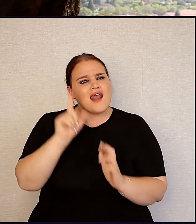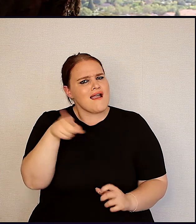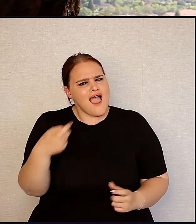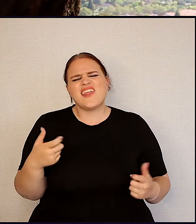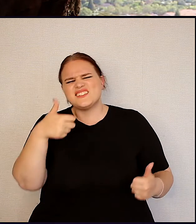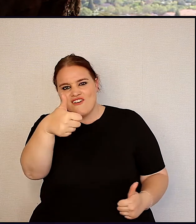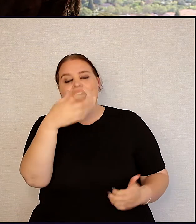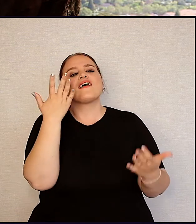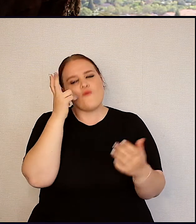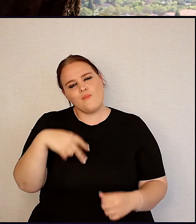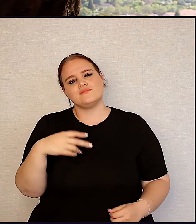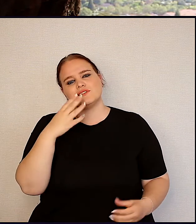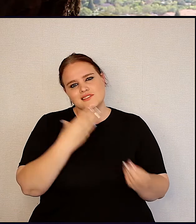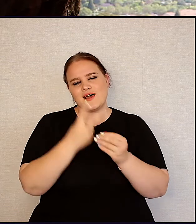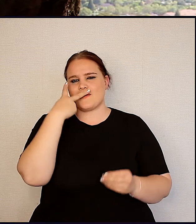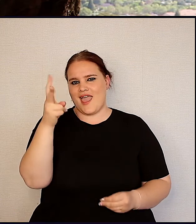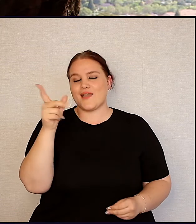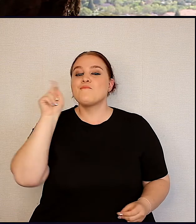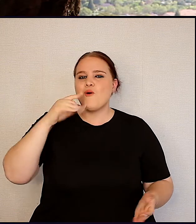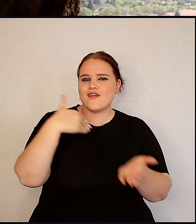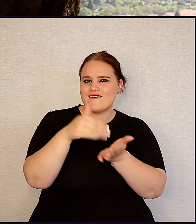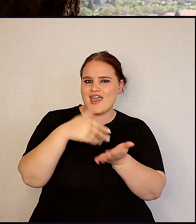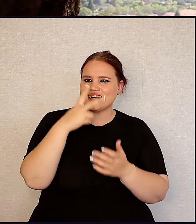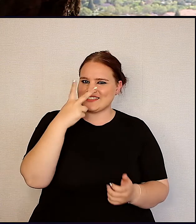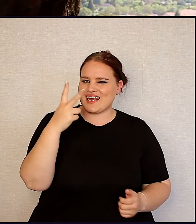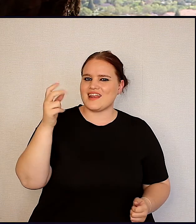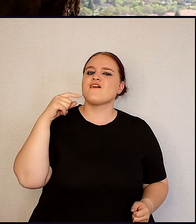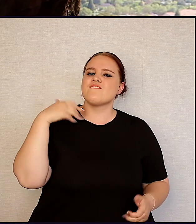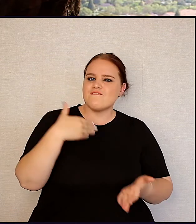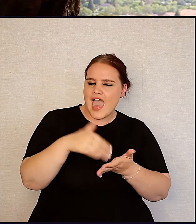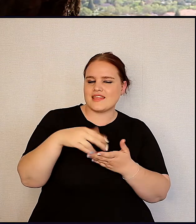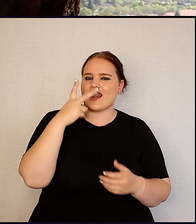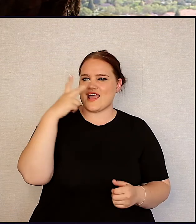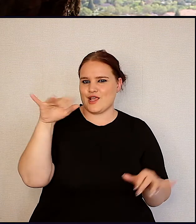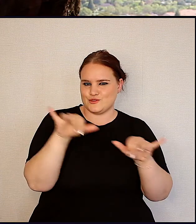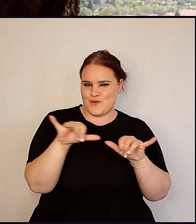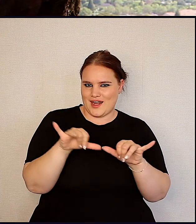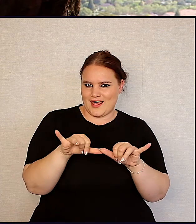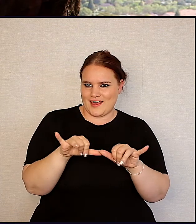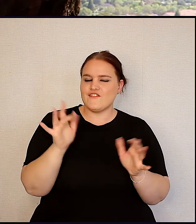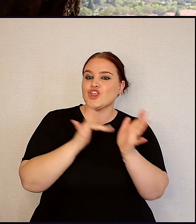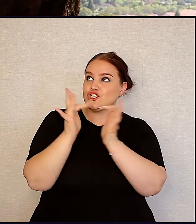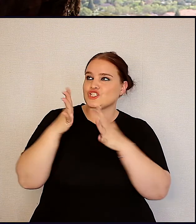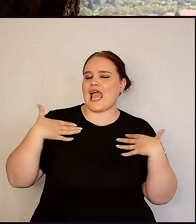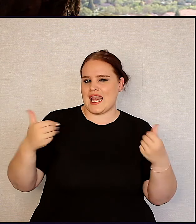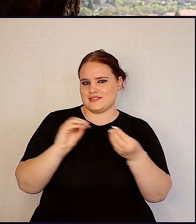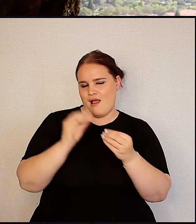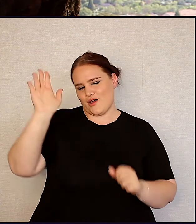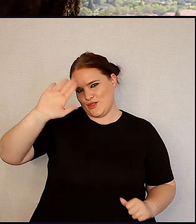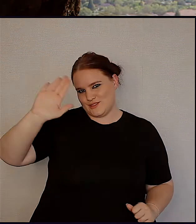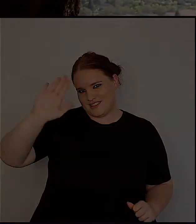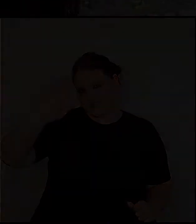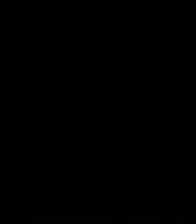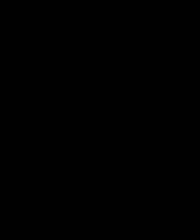kerkvisies kan maak, neem, ons wil jou graag daar ontvang, skryr morgen verder, en ons kyk na nog een gewonde persoon, en nog iets wat Jesus geneesing breng,